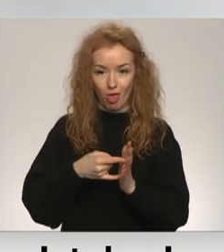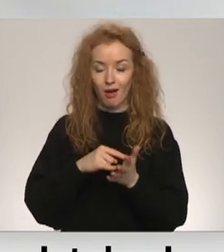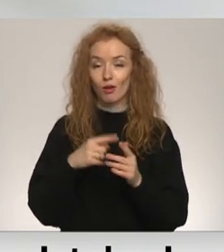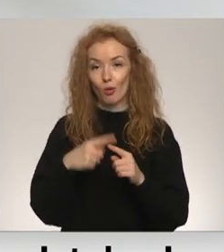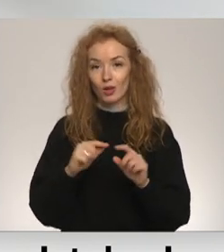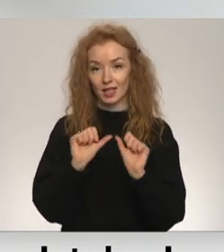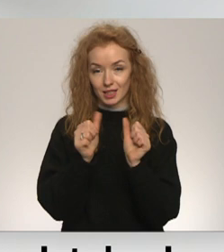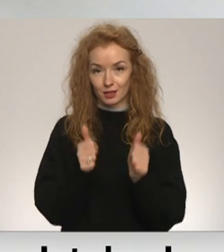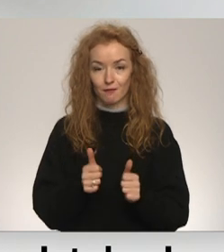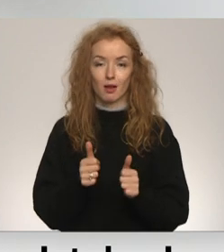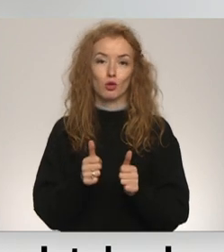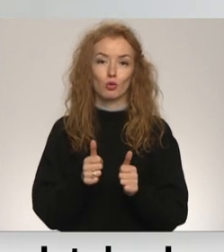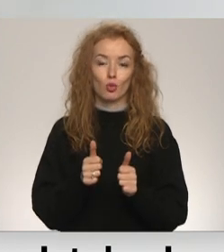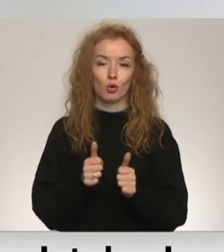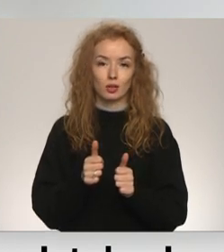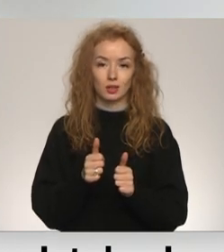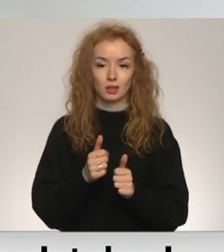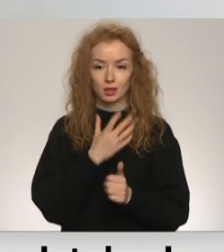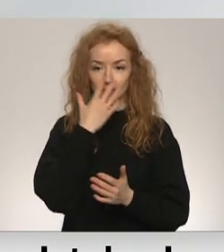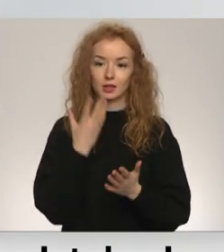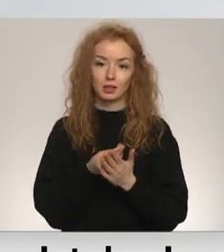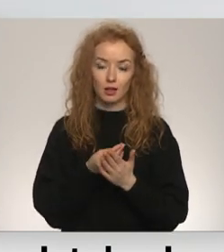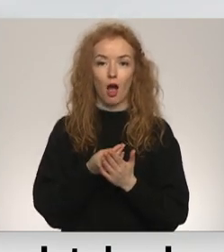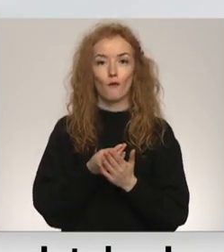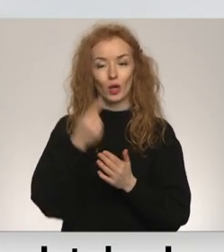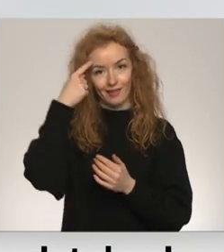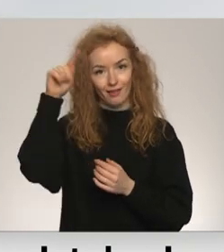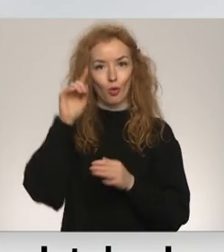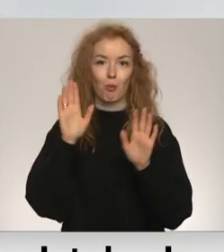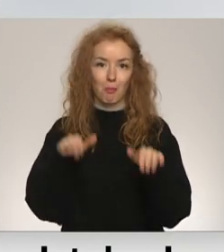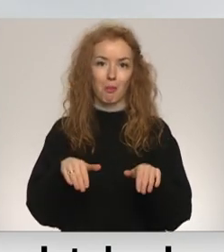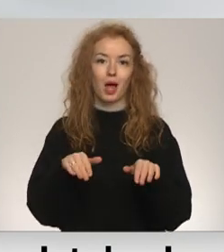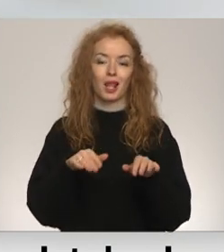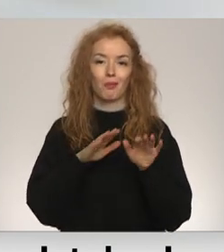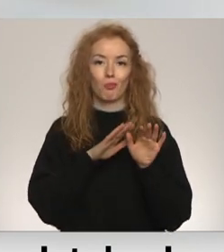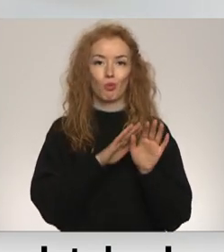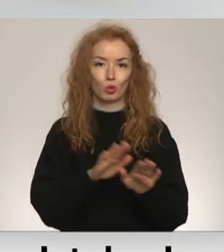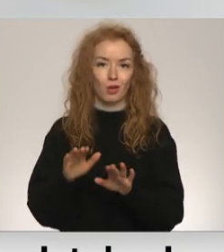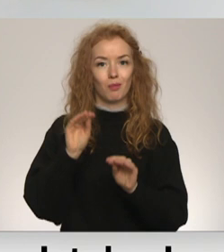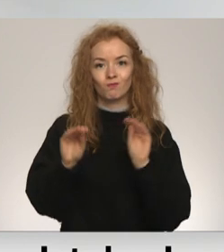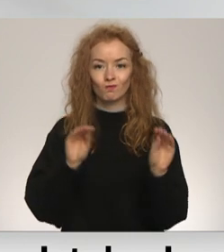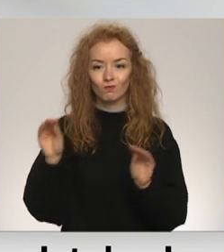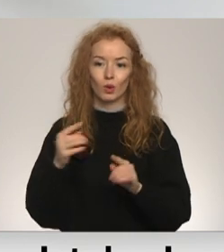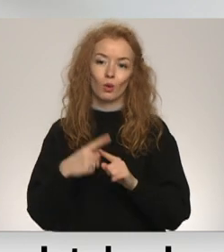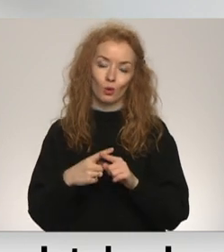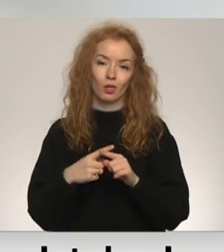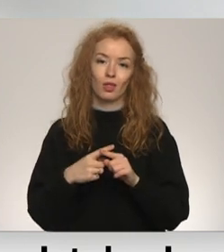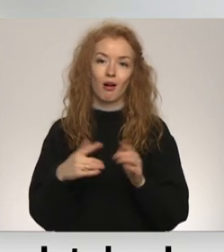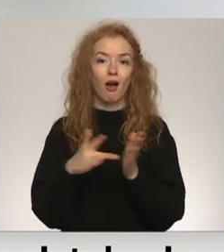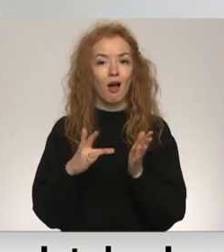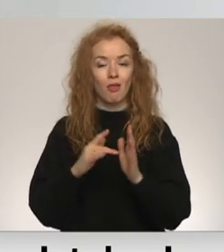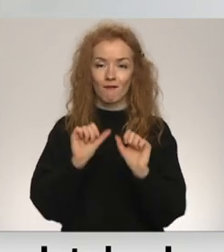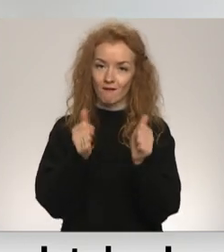attiecīgi ir izveidojis jau konceptību par ekspozīciju, un attiecīgi kādā